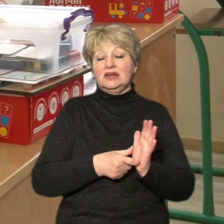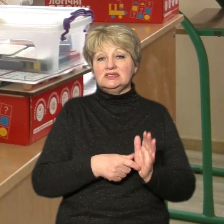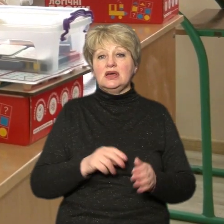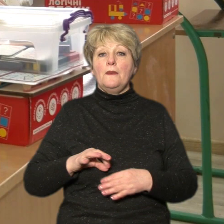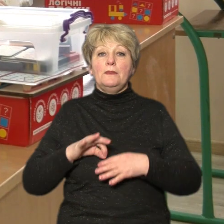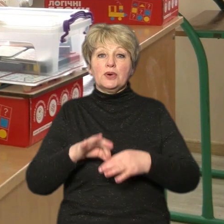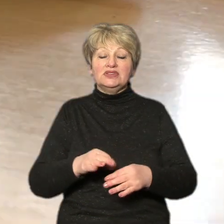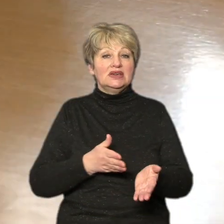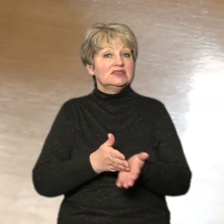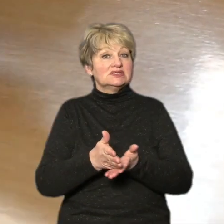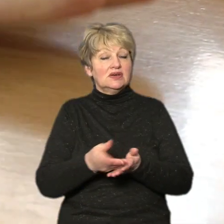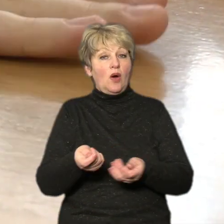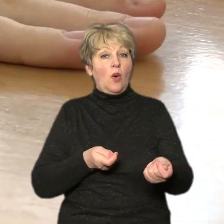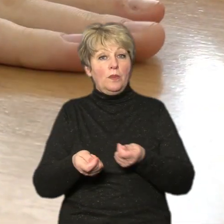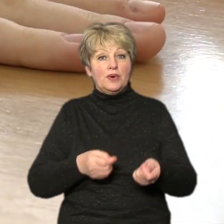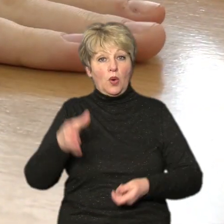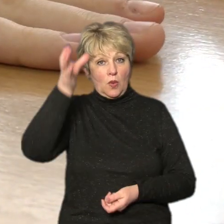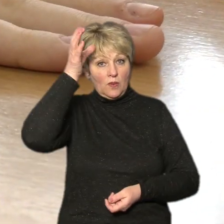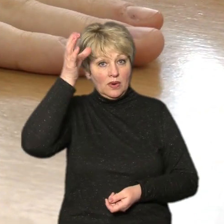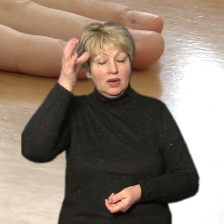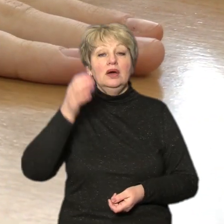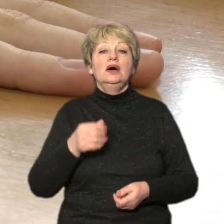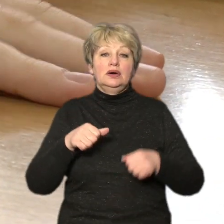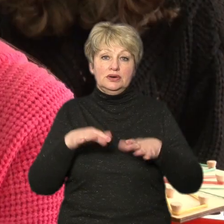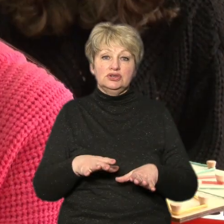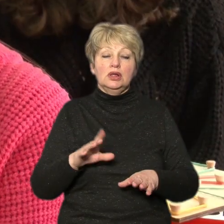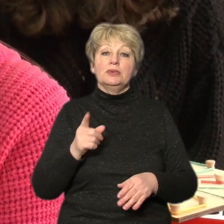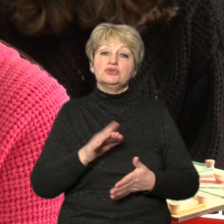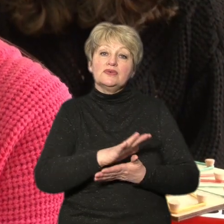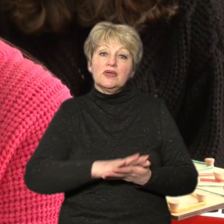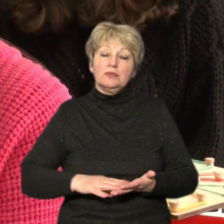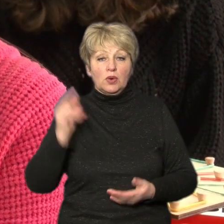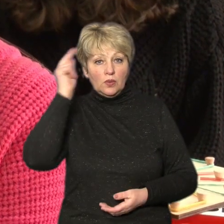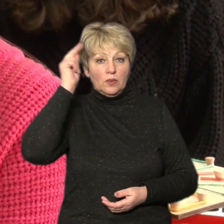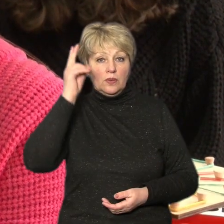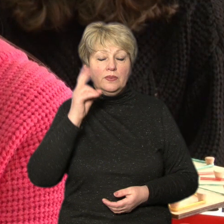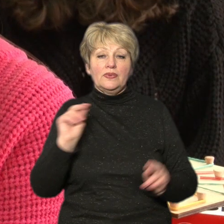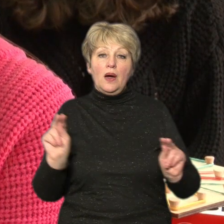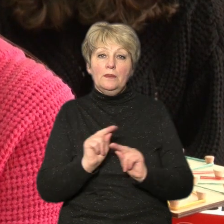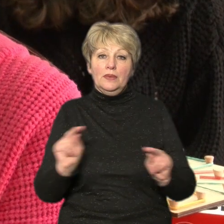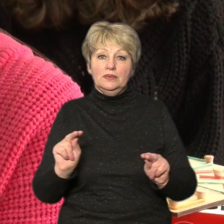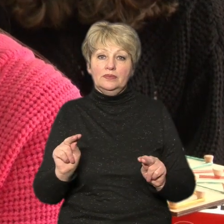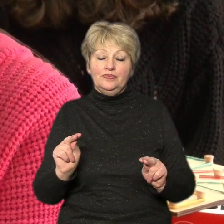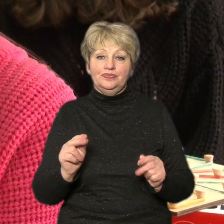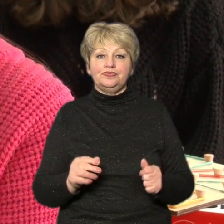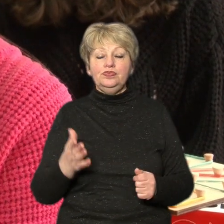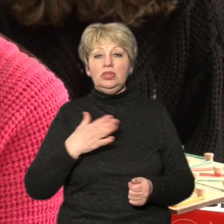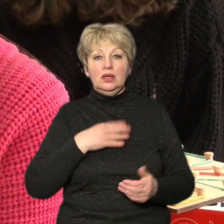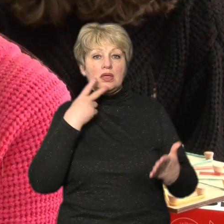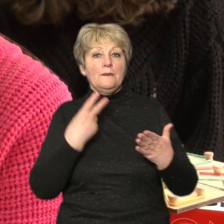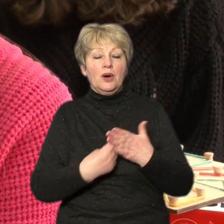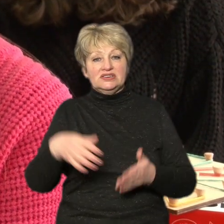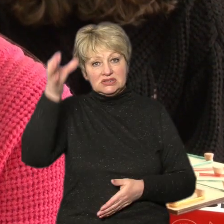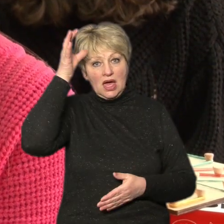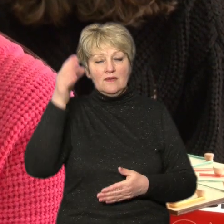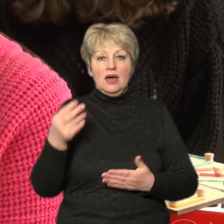стажування в управлінні освіти вирішила, бо мріє навчатися на педагога. Нам показали освітню мапу, там, де ми